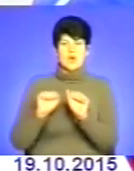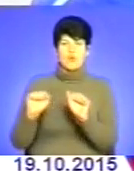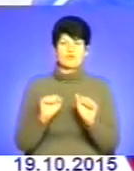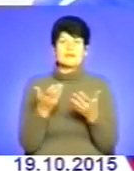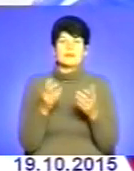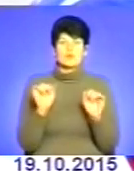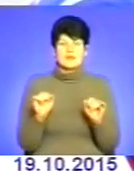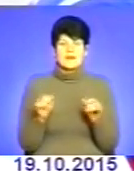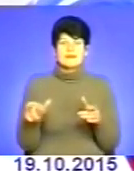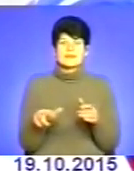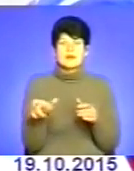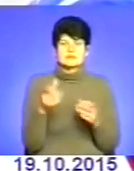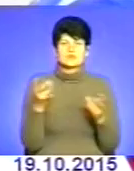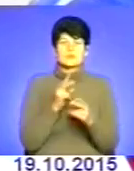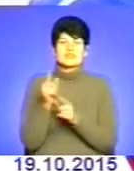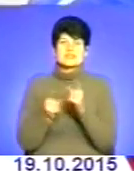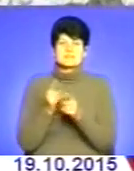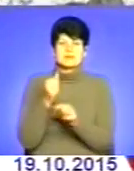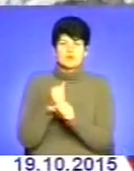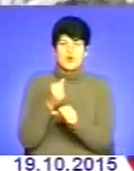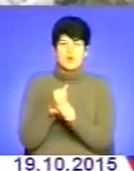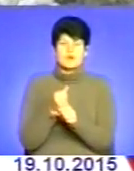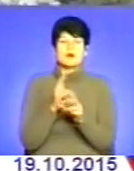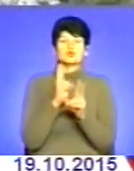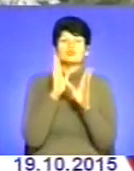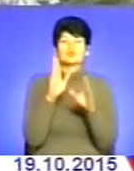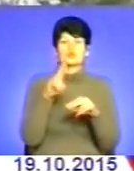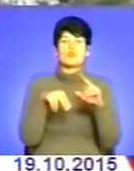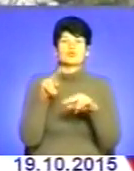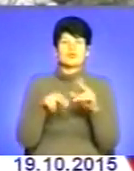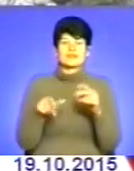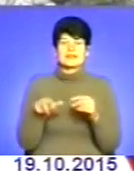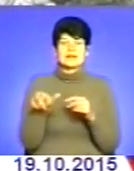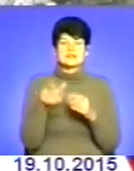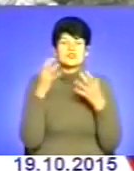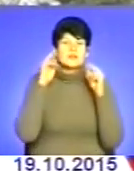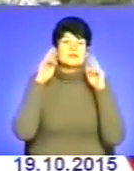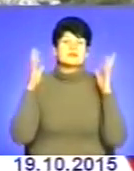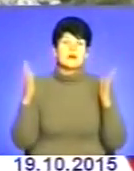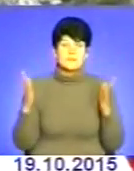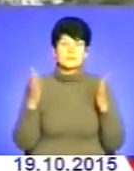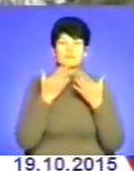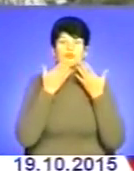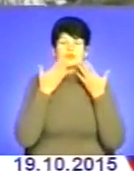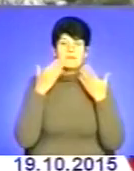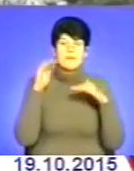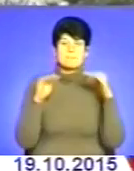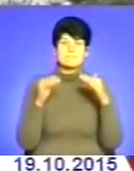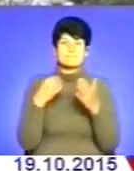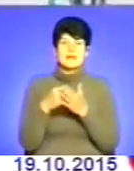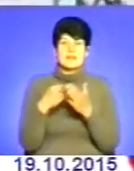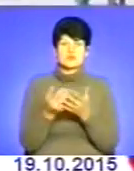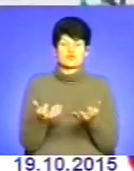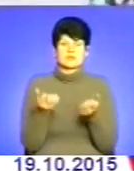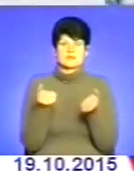траса ще потребує деяких змін, деяких доробок Але хто буде добудовувати трасу, чиновники ще не знають, бо немає балансу утримувача